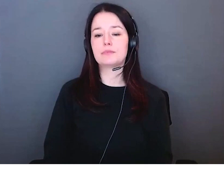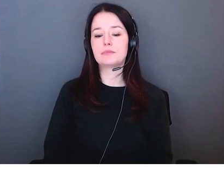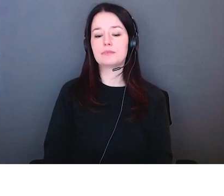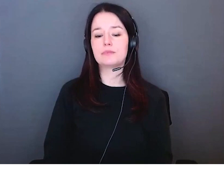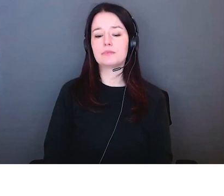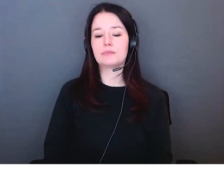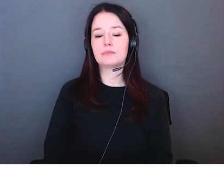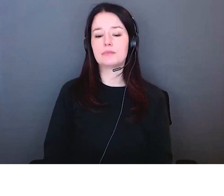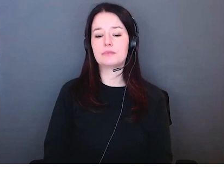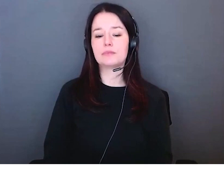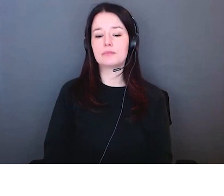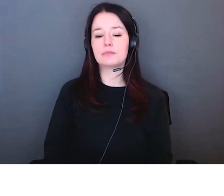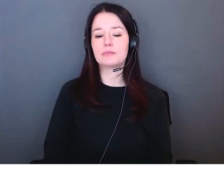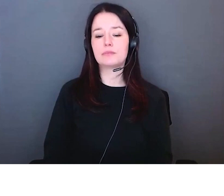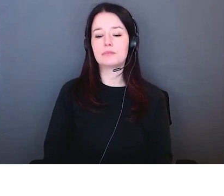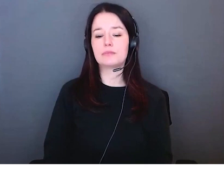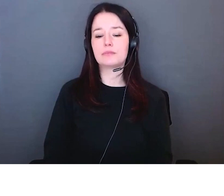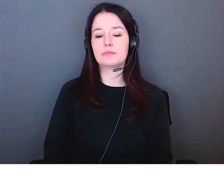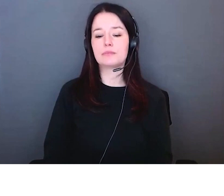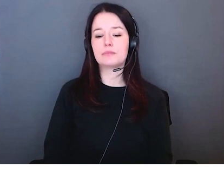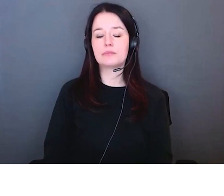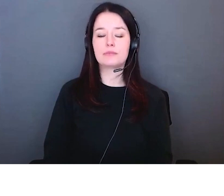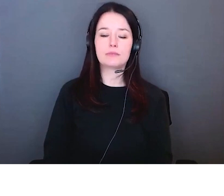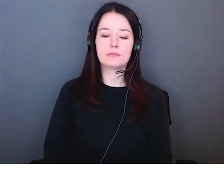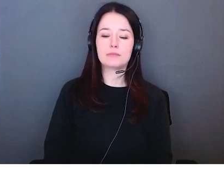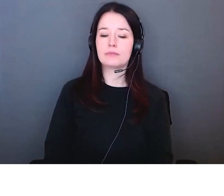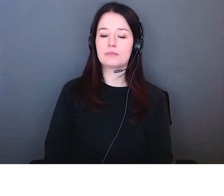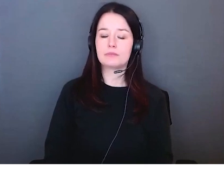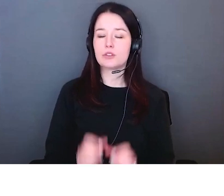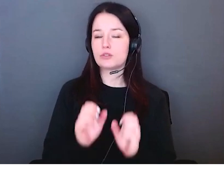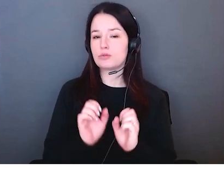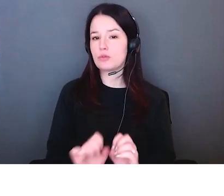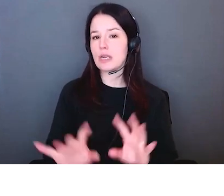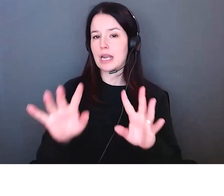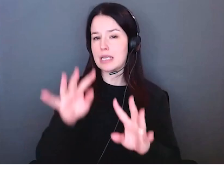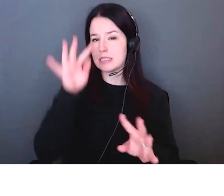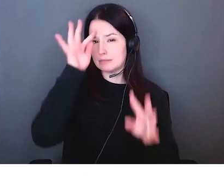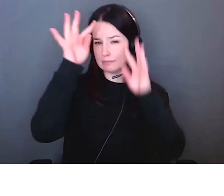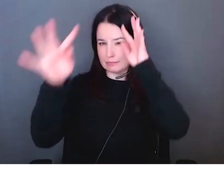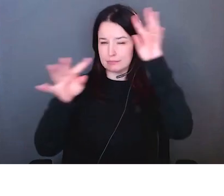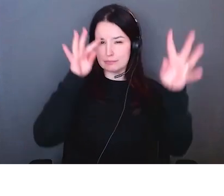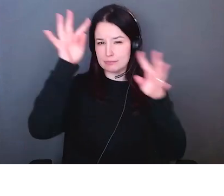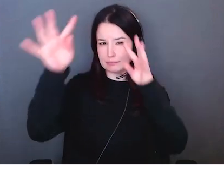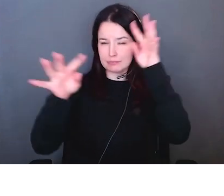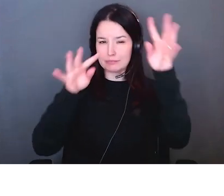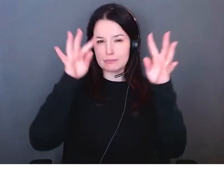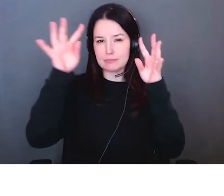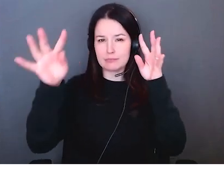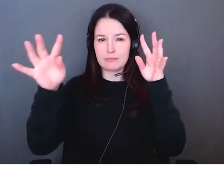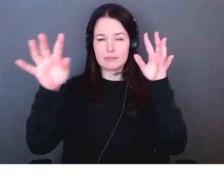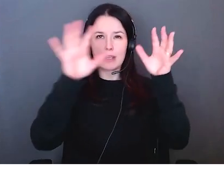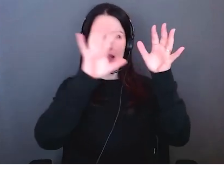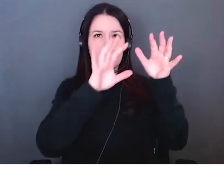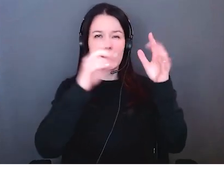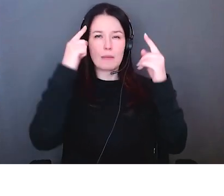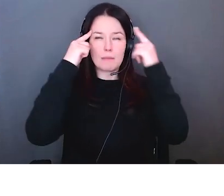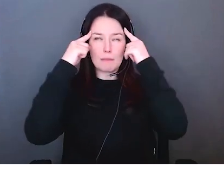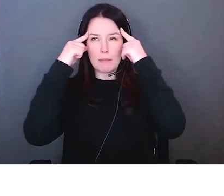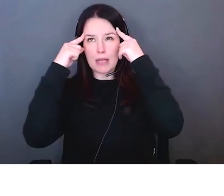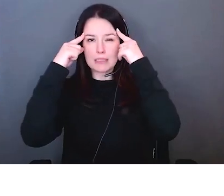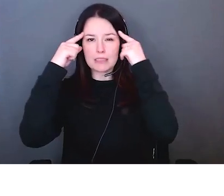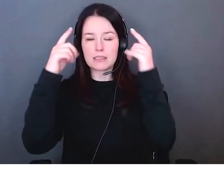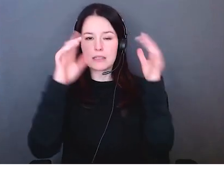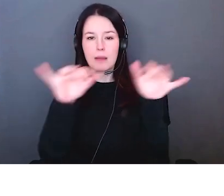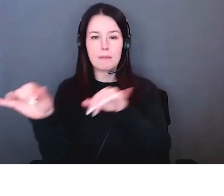décidé de basculer sur Starlink dans l'espoir que les services wifi par satellite auront un